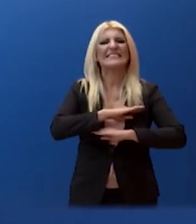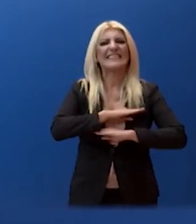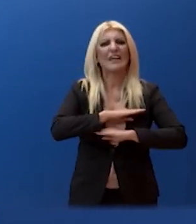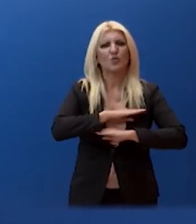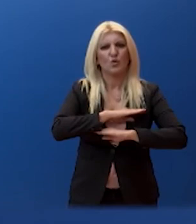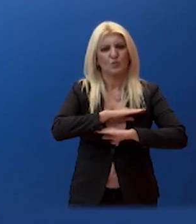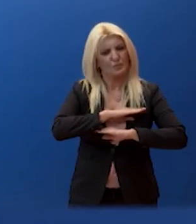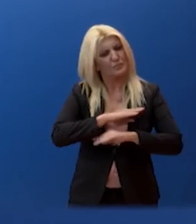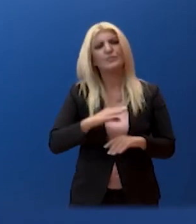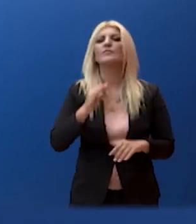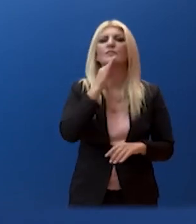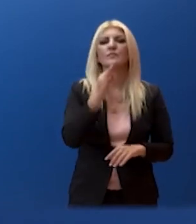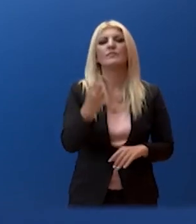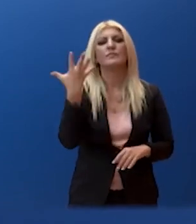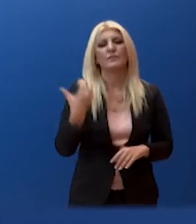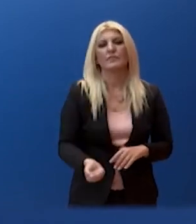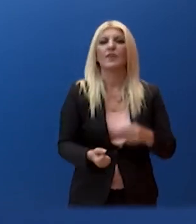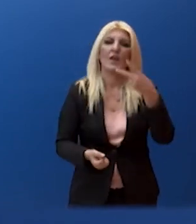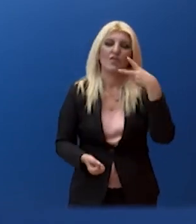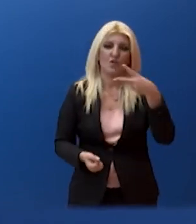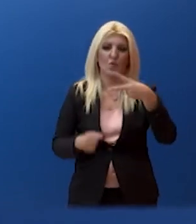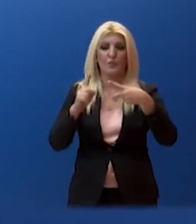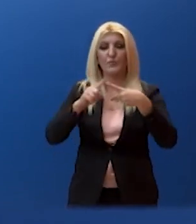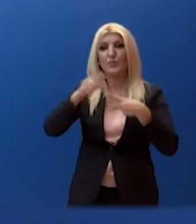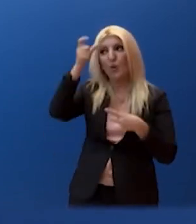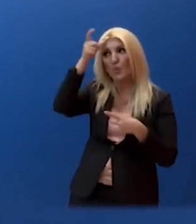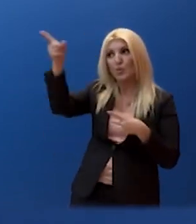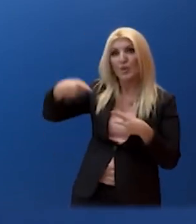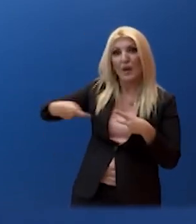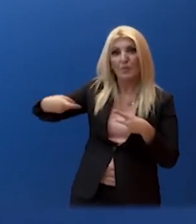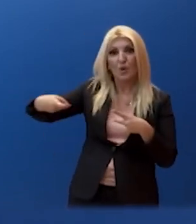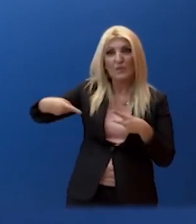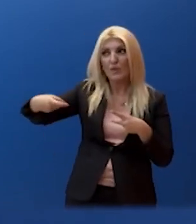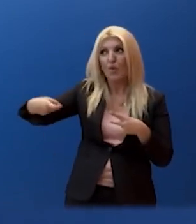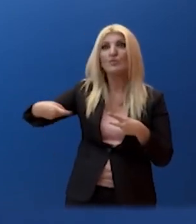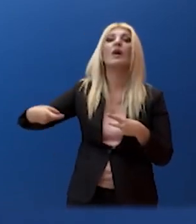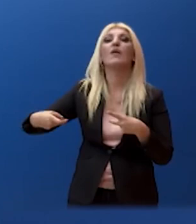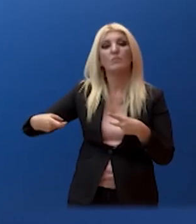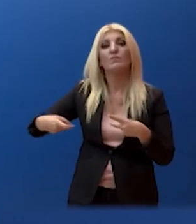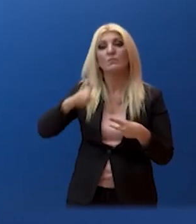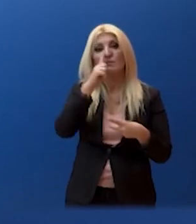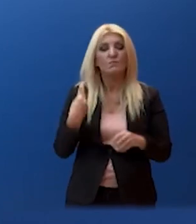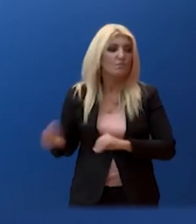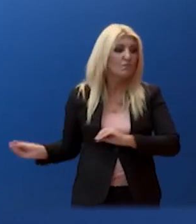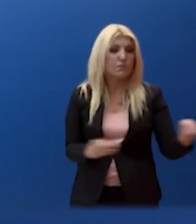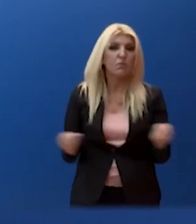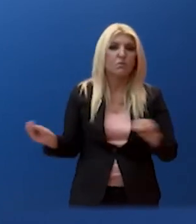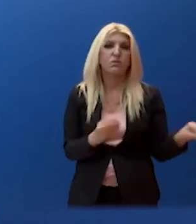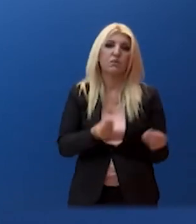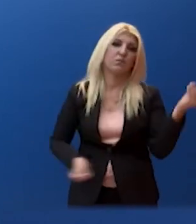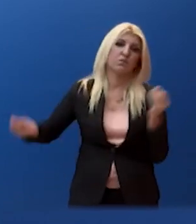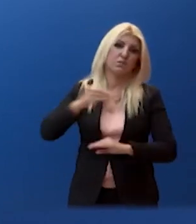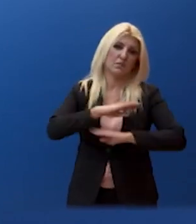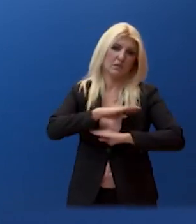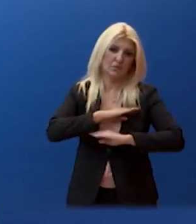γιατί το ορίζουν δύο βασικοί παράμετροι. Το ένα είναι η τουρκική προκλητικότητα που έχει ξεπεράσει όπως έχουμε πει κάθε όριο το τελευταίο διάστημα αλλά και το